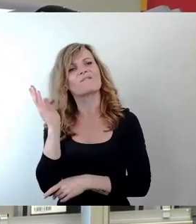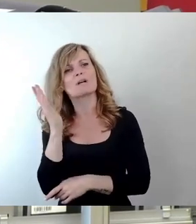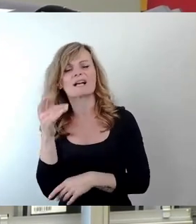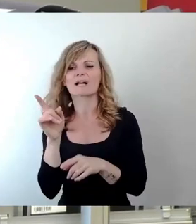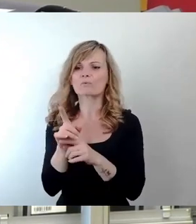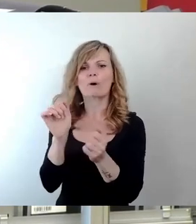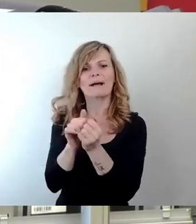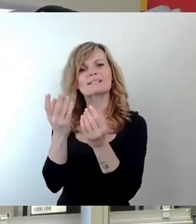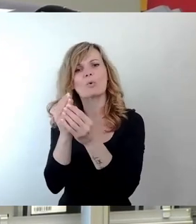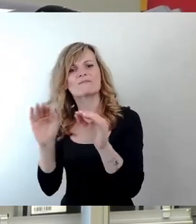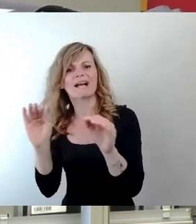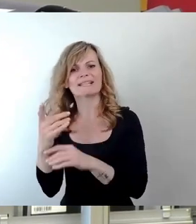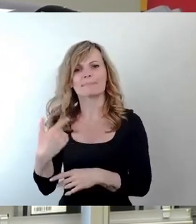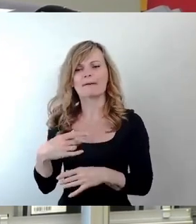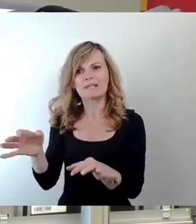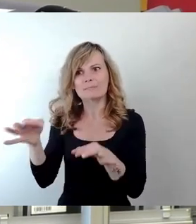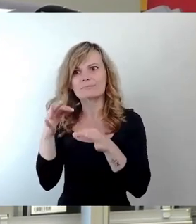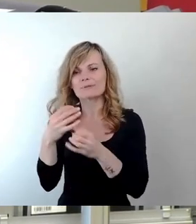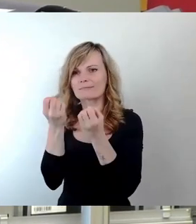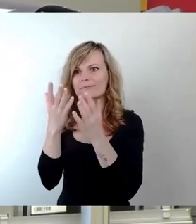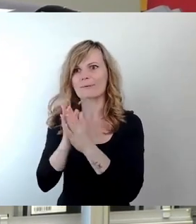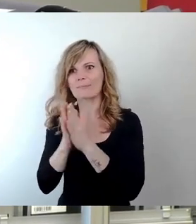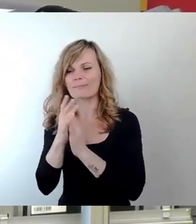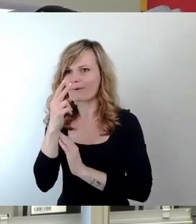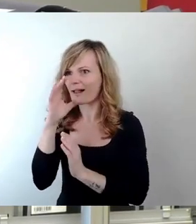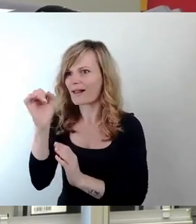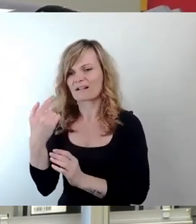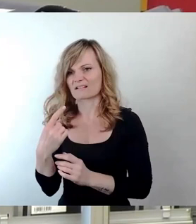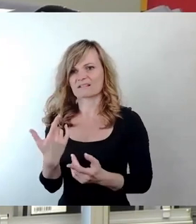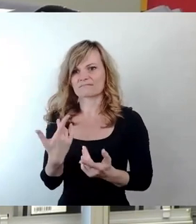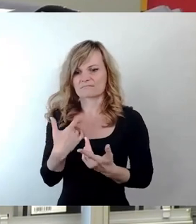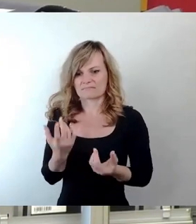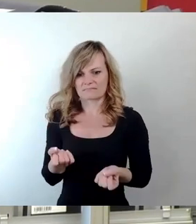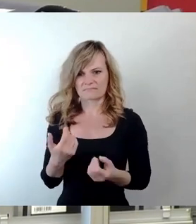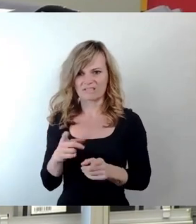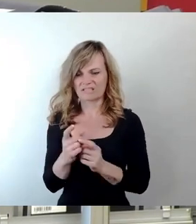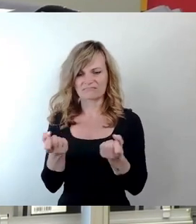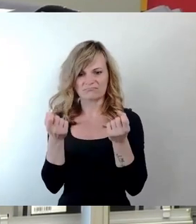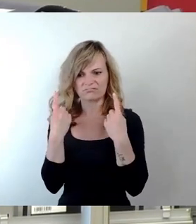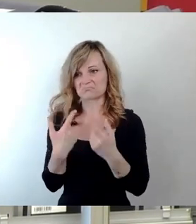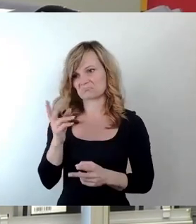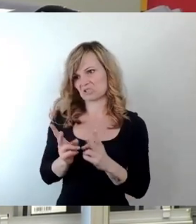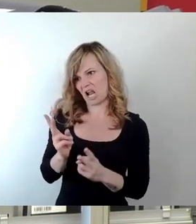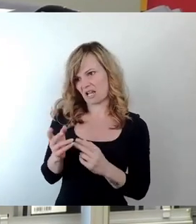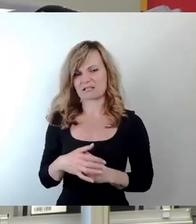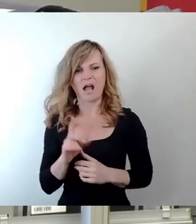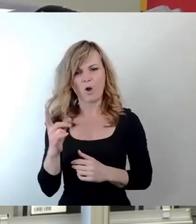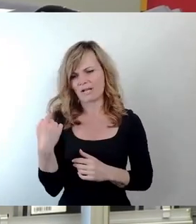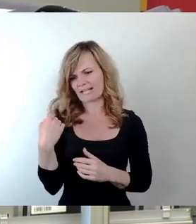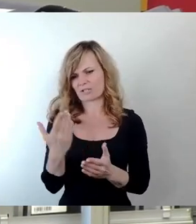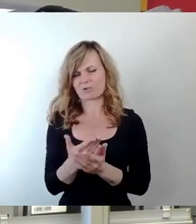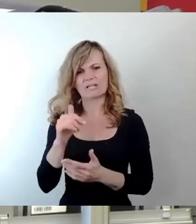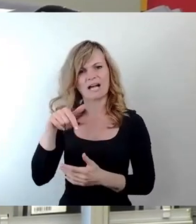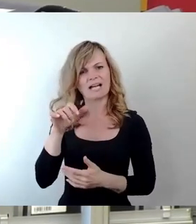ganz offen sagen. Ja, das ist bedauerlich. Das ist wirklich bedauerlich. Ich habe Sie auch schon gestern beim ADFC-Forum vermisst,